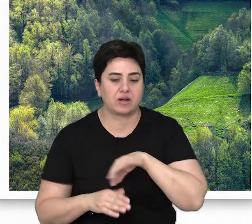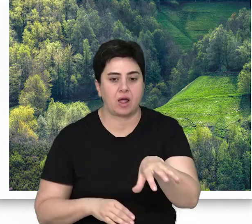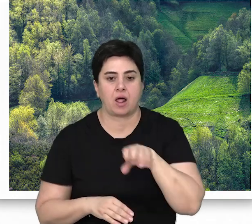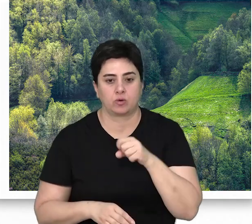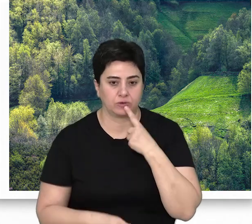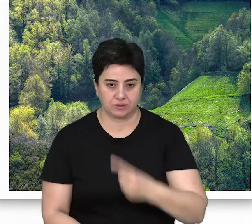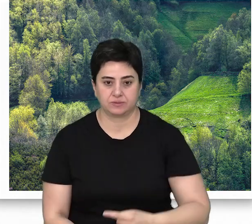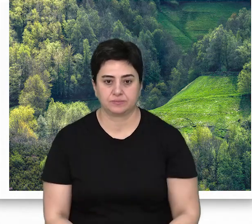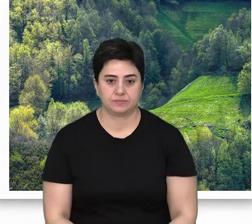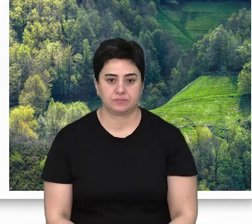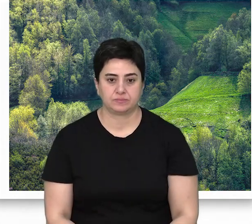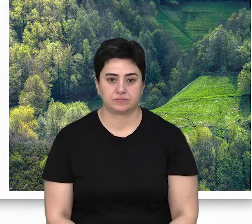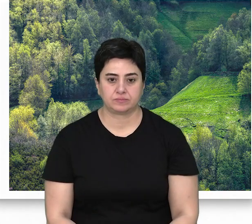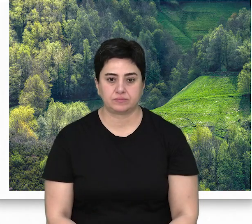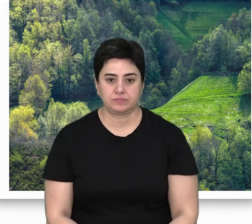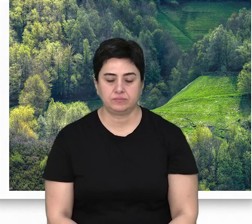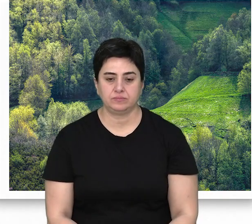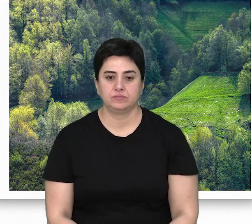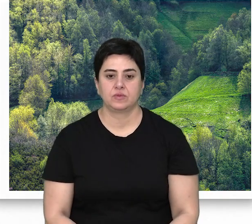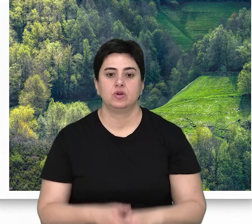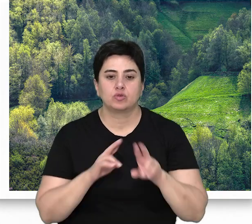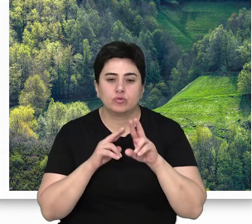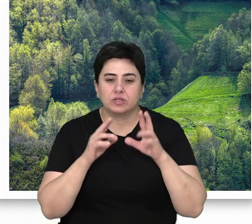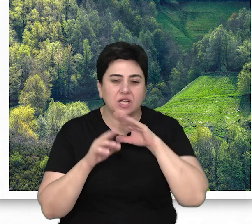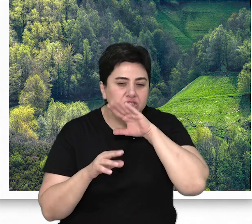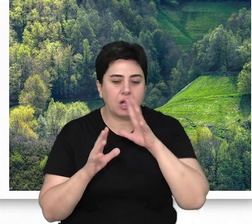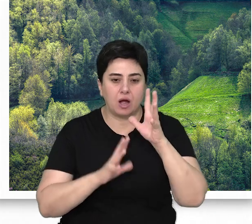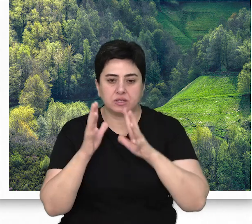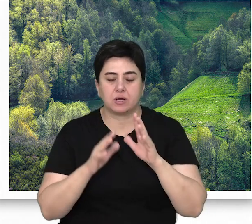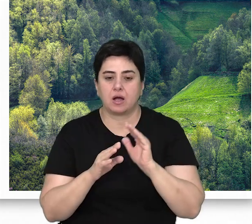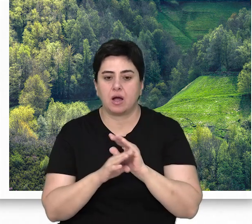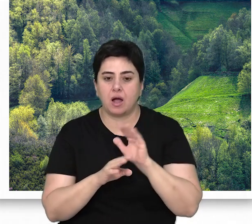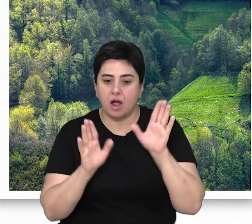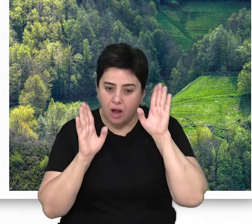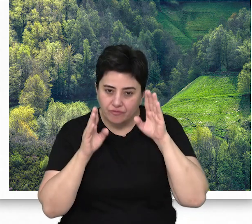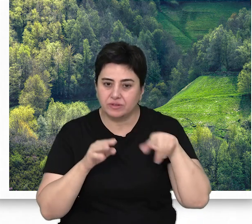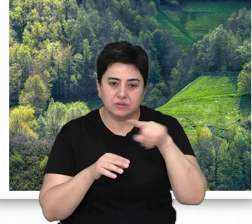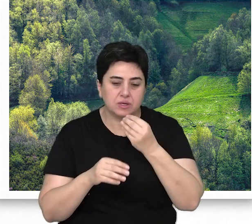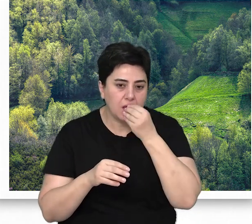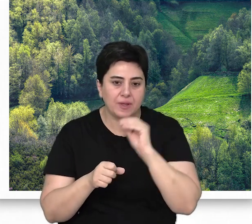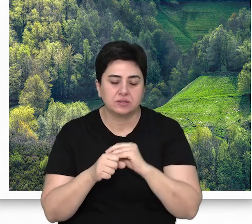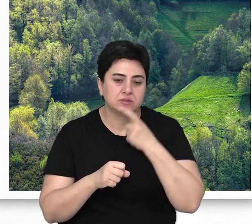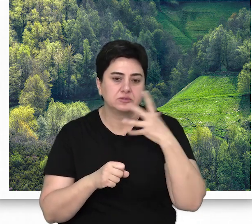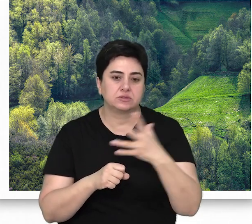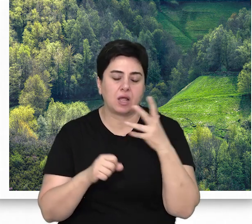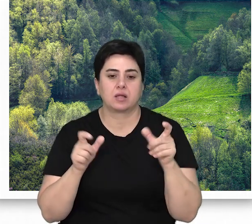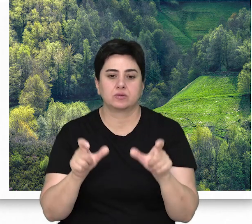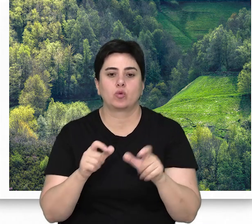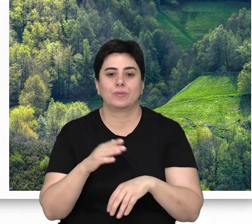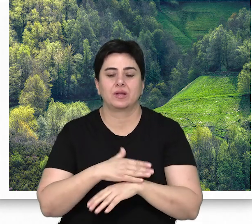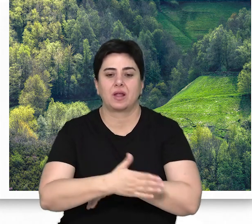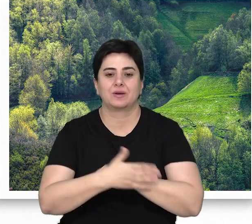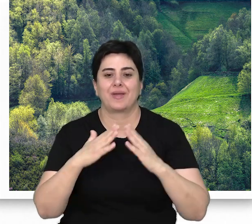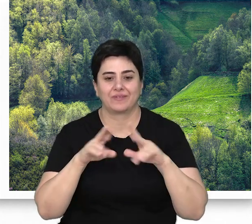faydalandıklarına işaret etmektedir. Kovuklu yaşlı ağaçlar yaban hayatı ve beslenme için yıllar sürecek bir